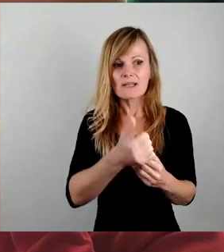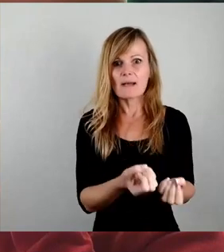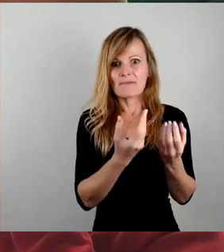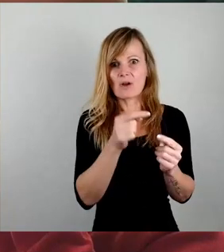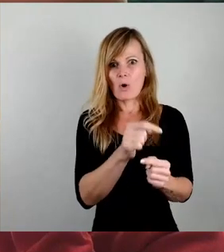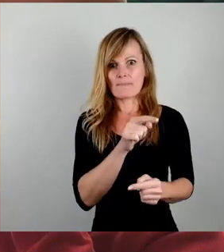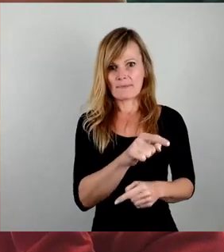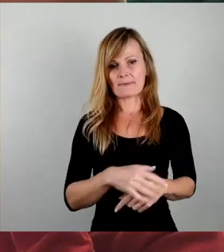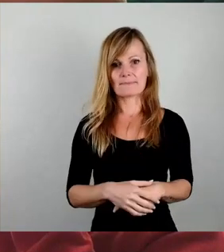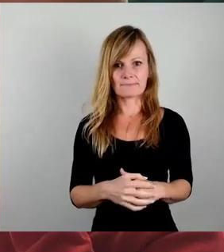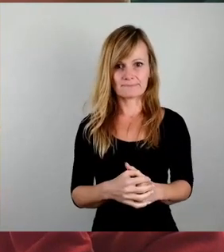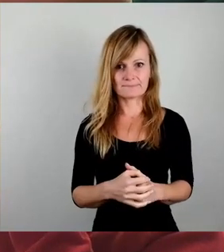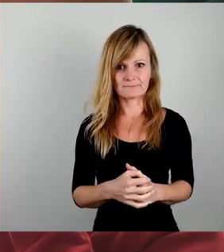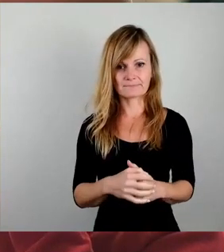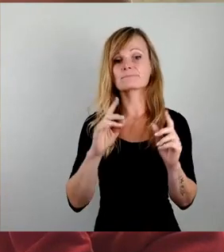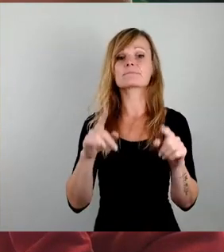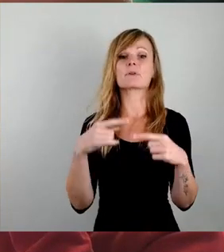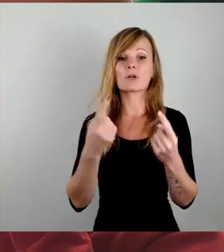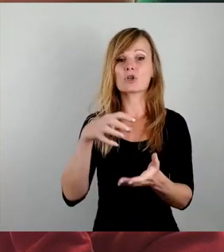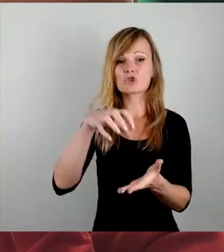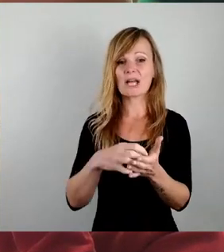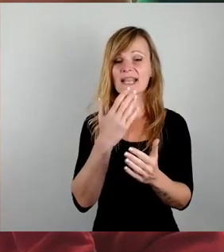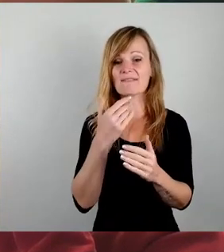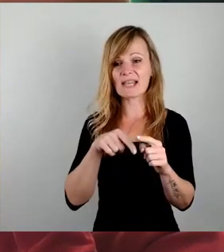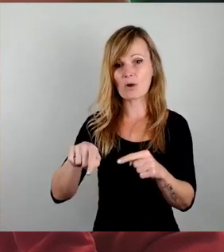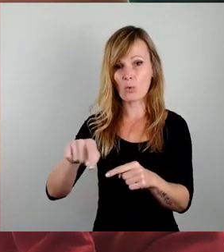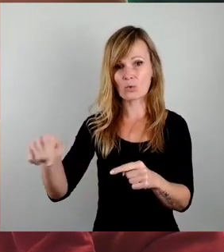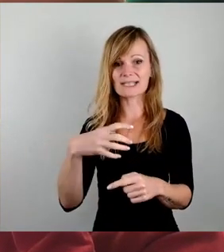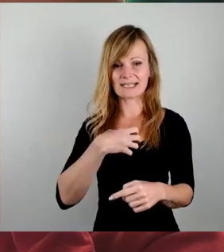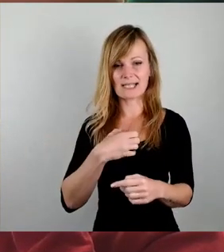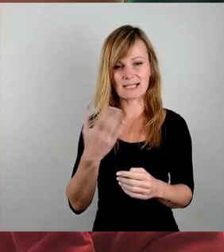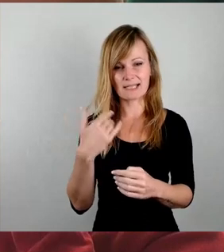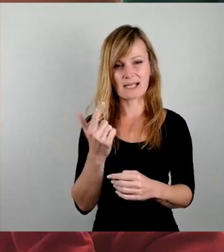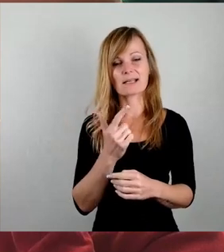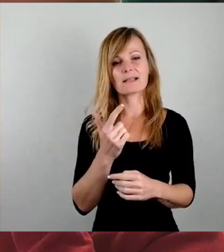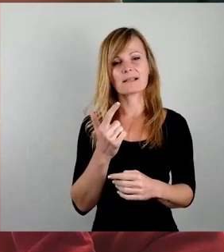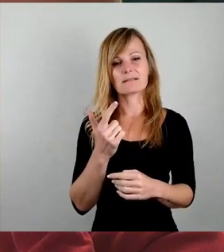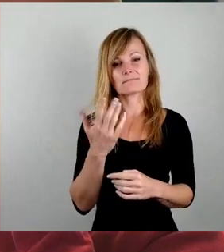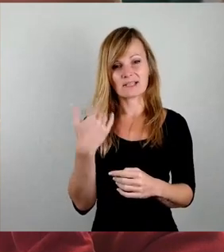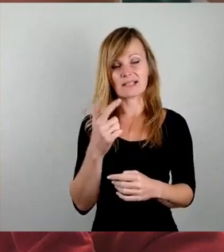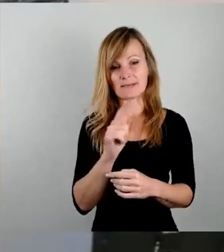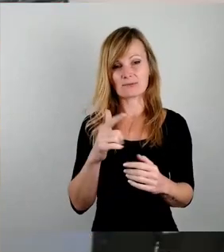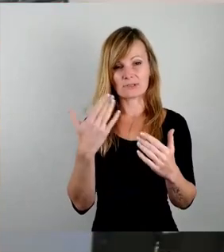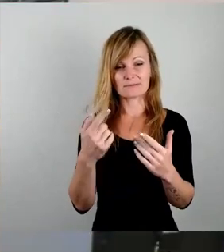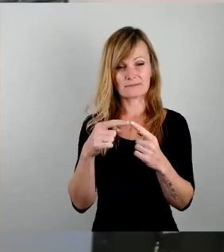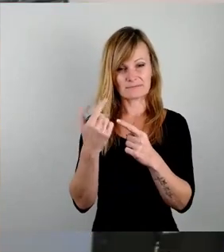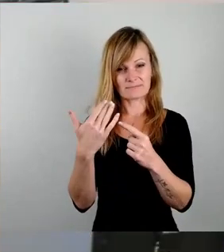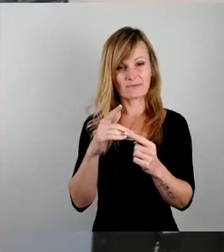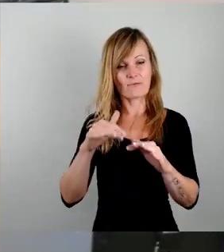Und dann war ja auch die Stadtentwässerung Dresden intensiv 2002 von der Flut betroffen und sie ist jetzt nur flutgeschützt, wenn